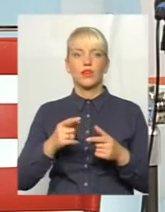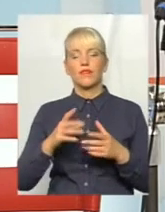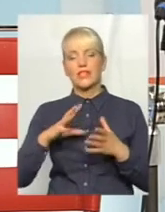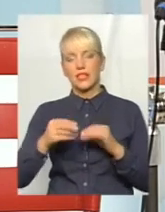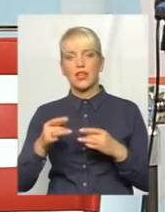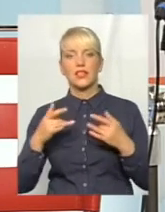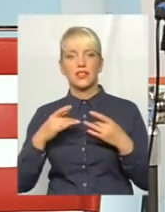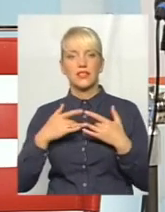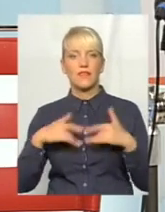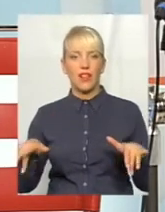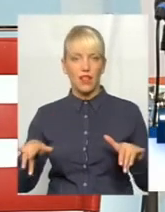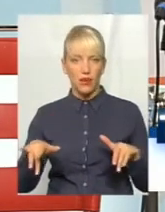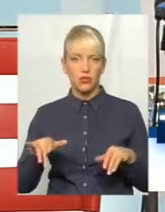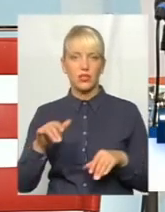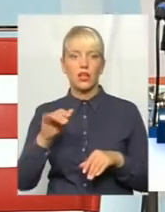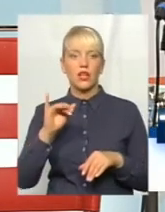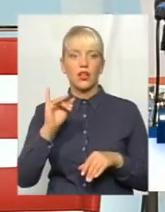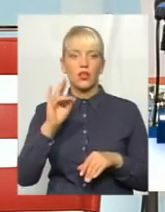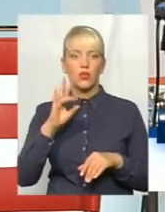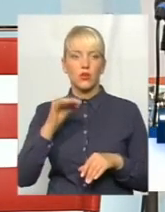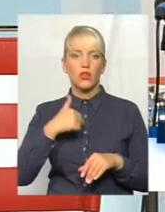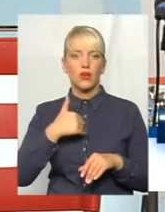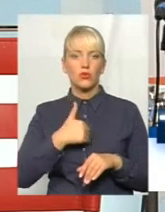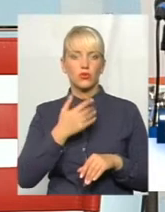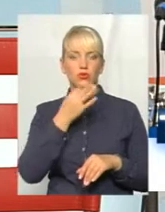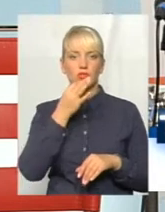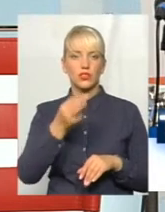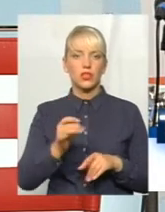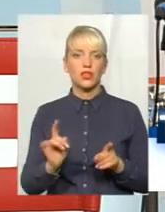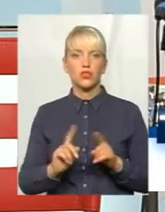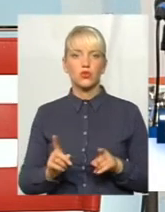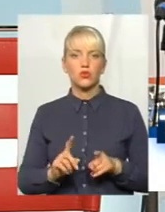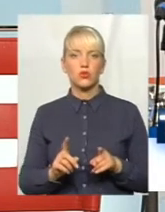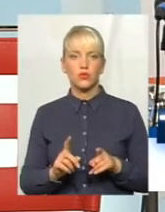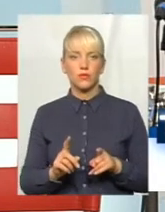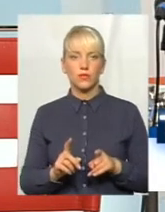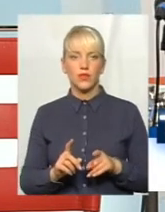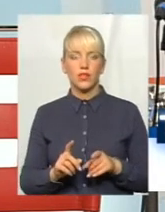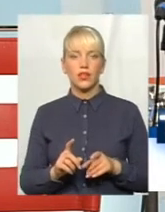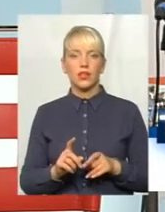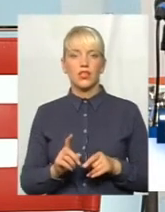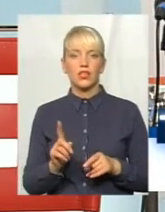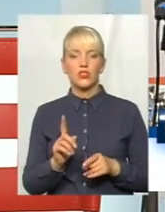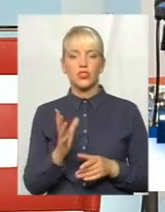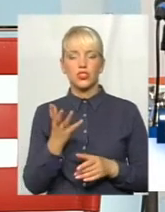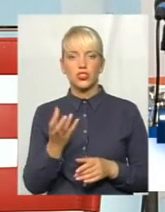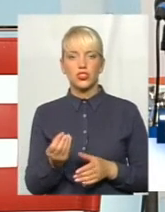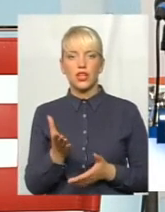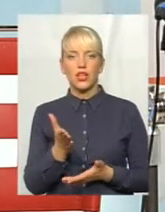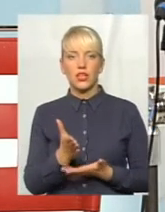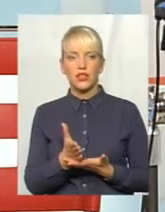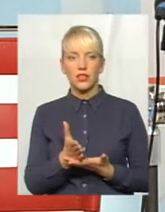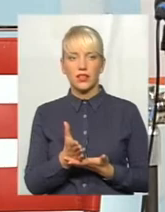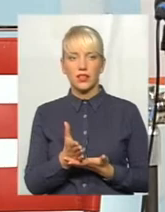Але я ще хочу зазначити, що є так само,